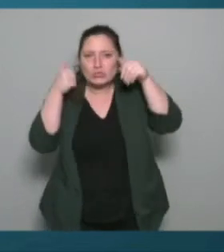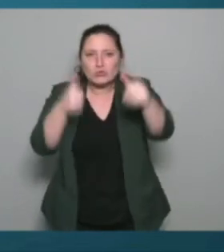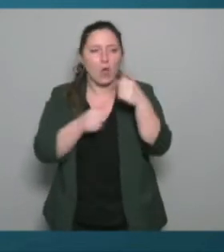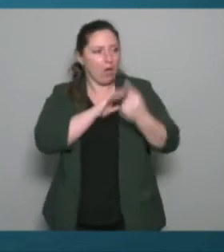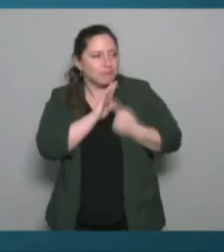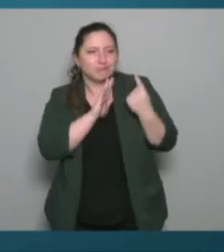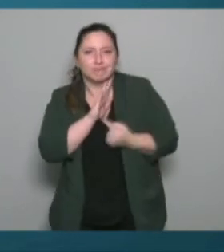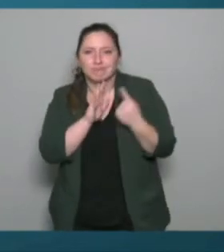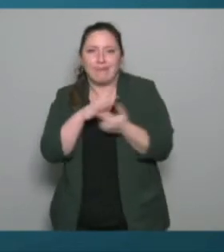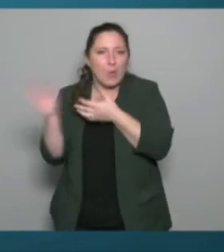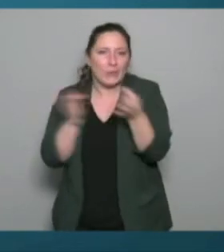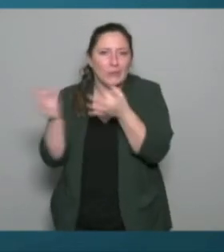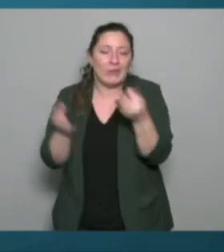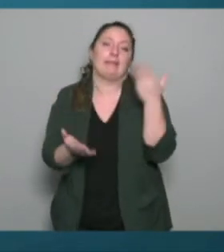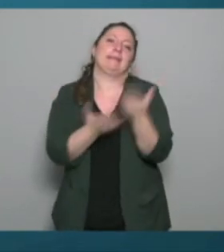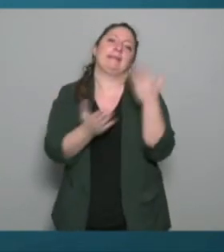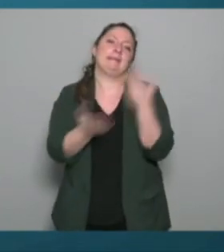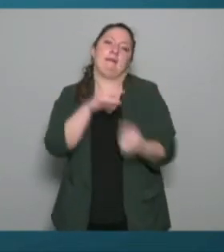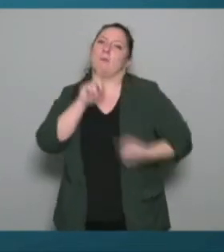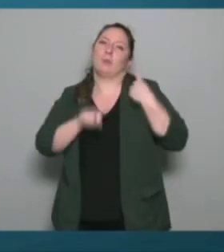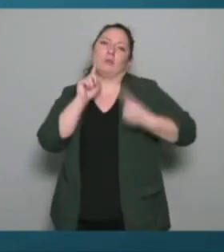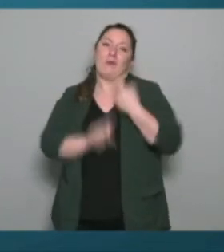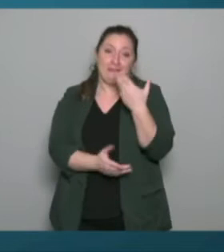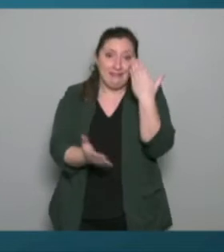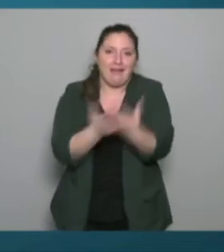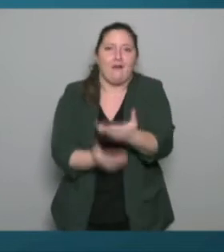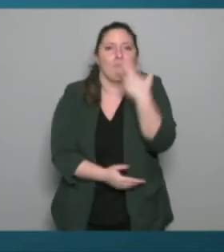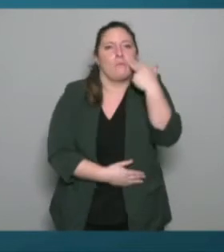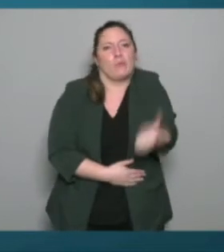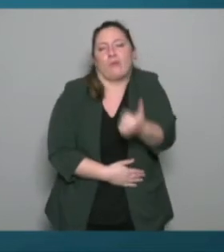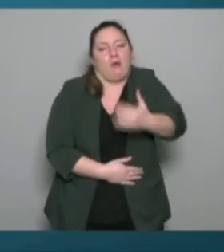transversalité et le bénéfice pour les suçagers